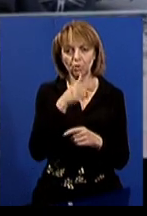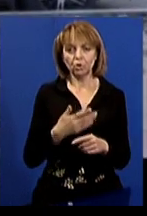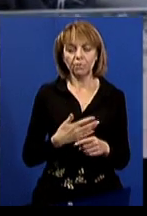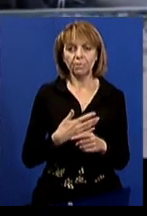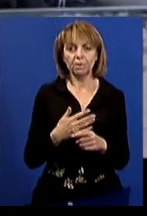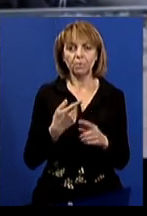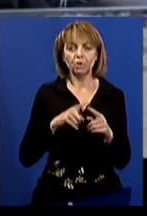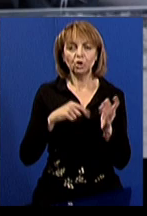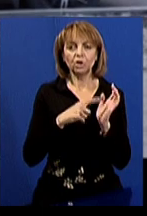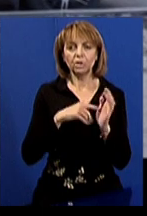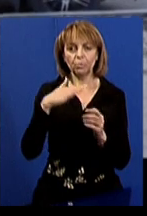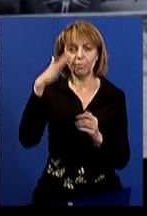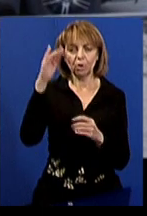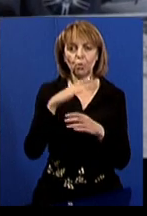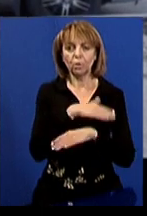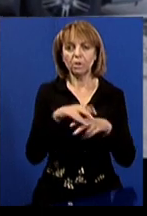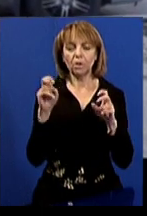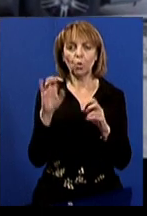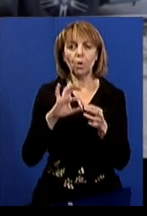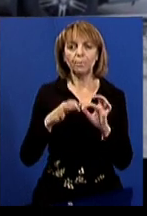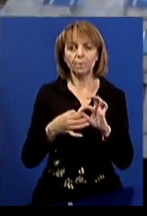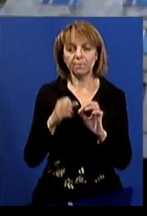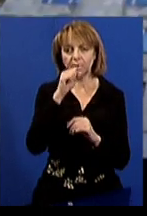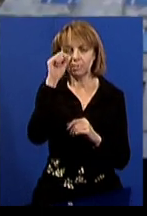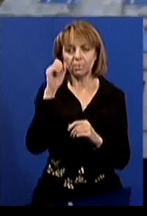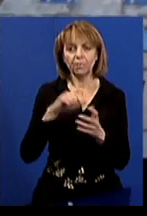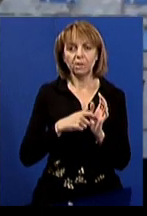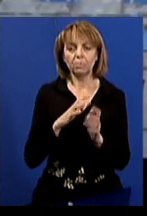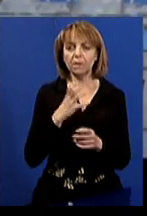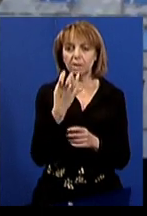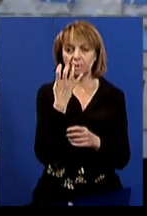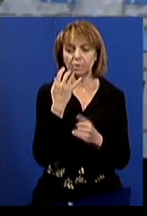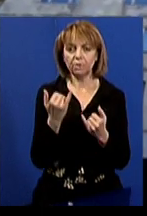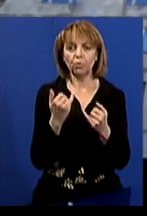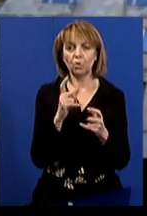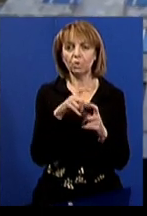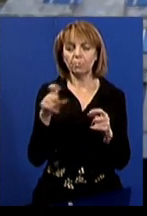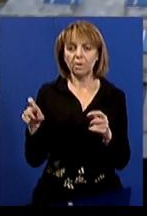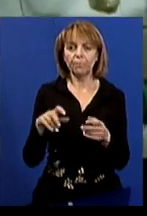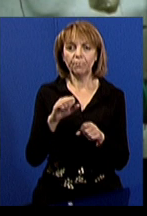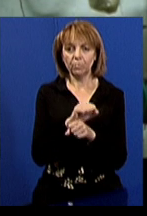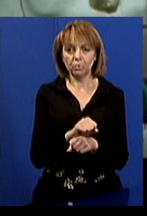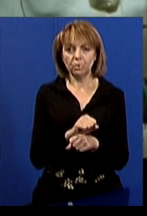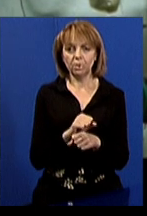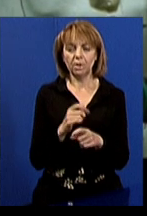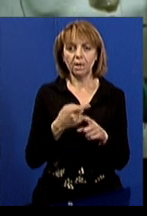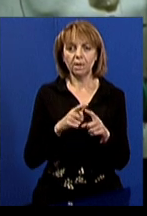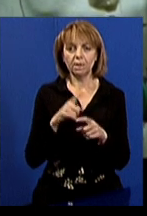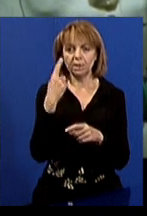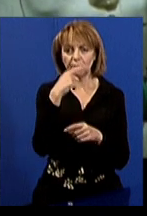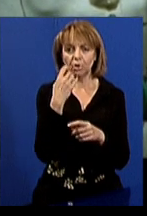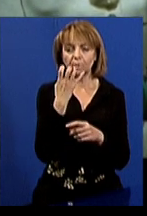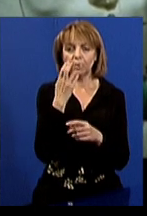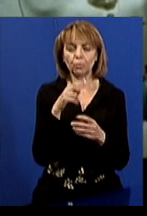16-поверхівці на вулиці Олімпійській. Каже, взимку у квартирі було тепло. Сьогодні опалення вимкнули. Це індивідуальний